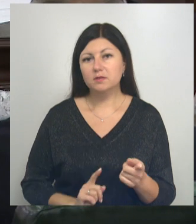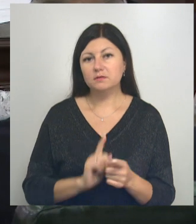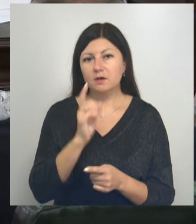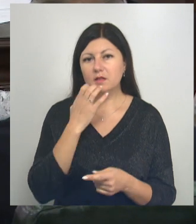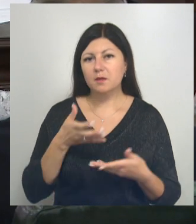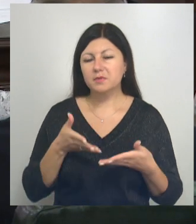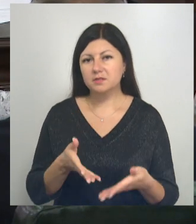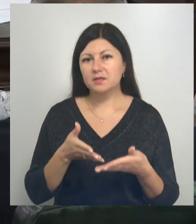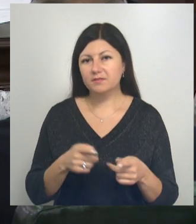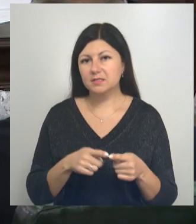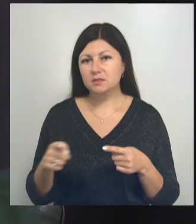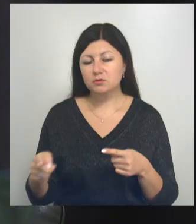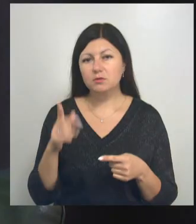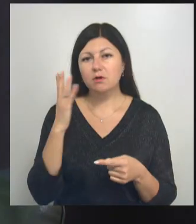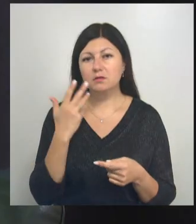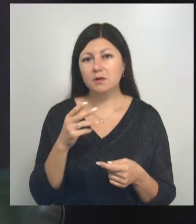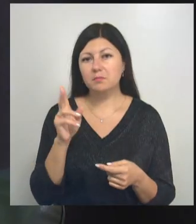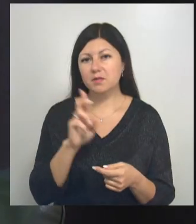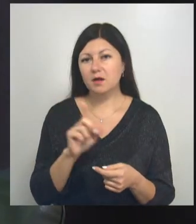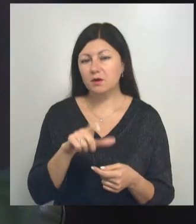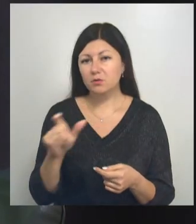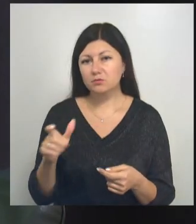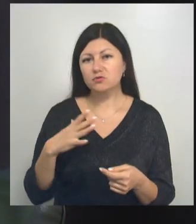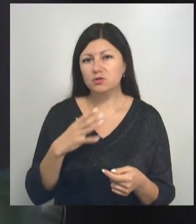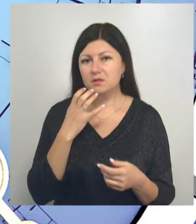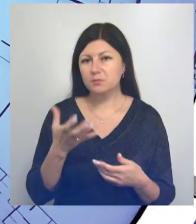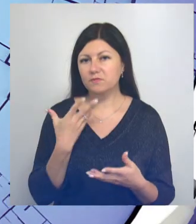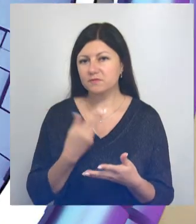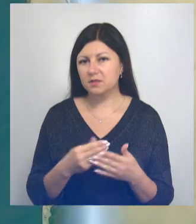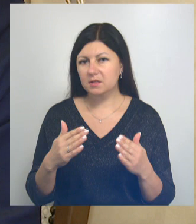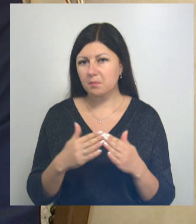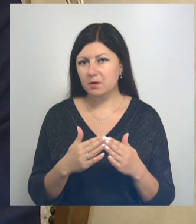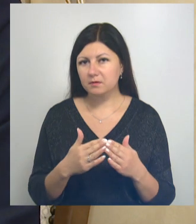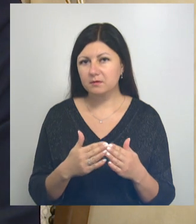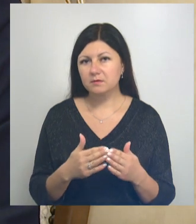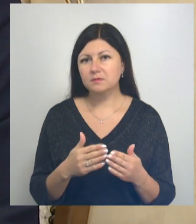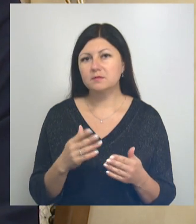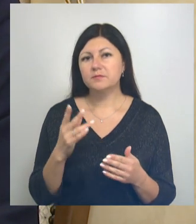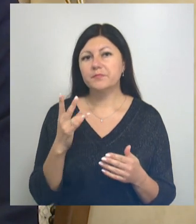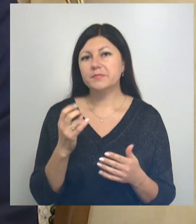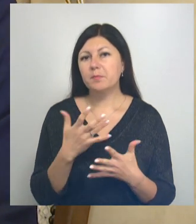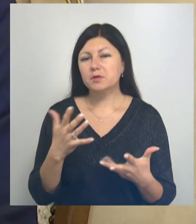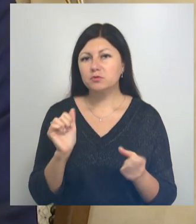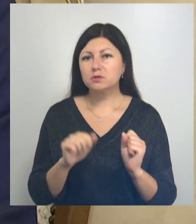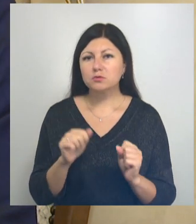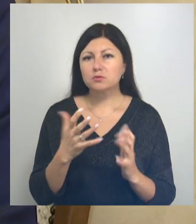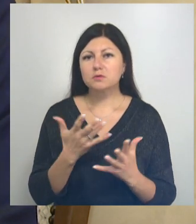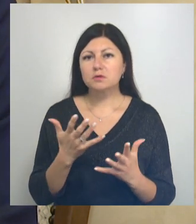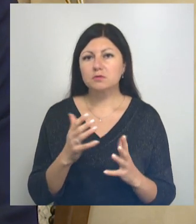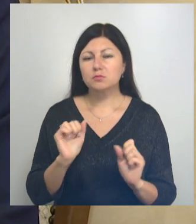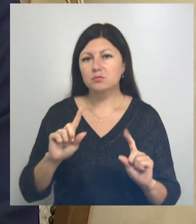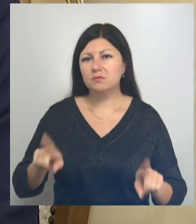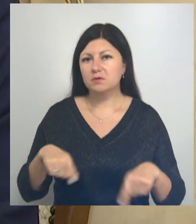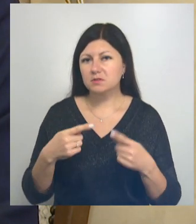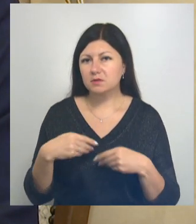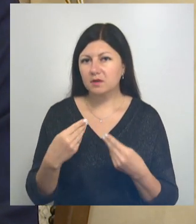отопительного сезона, когда белгородцам ждать тепло в своих домах. Большой ресурс, который мы тратим на восстановление